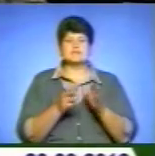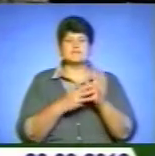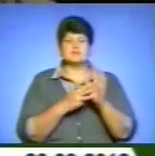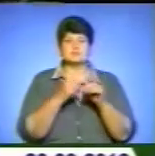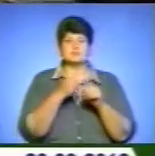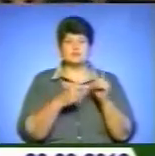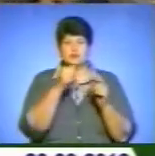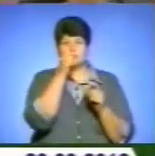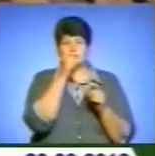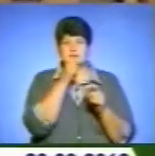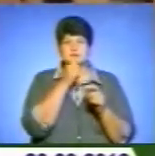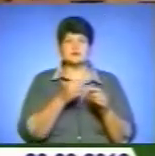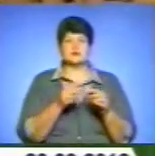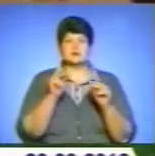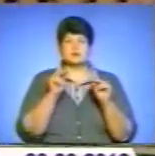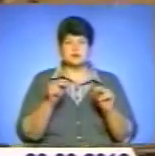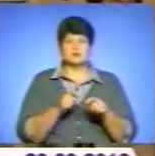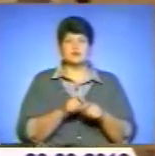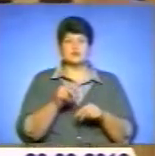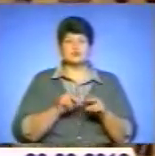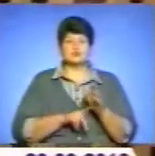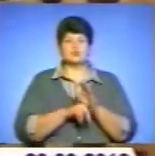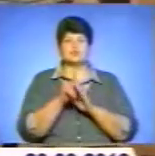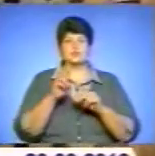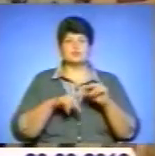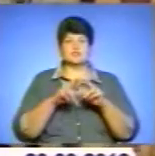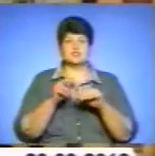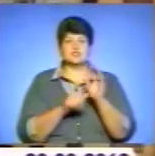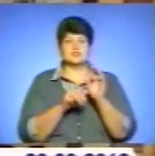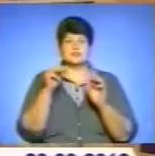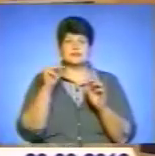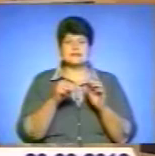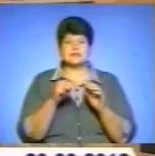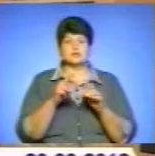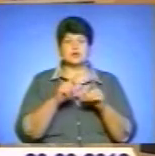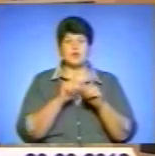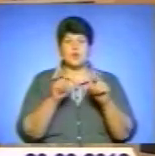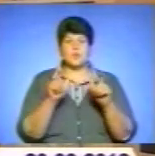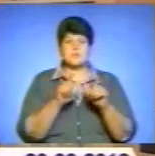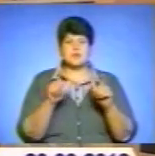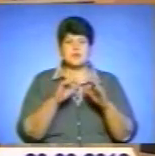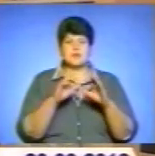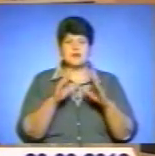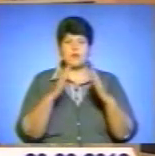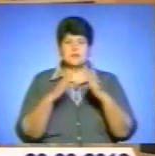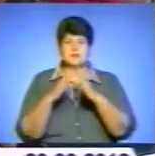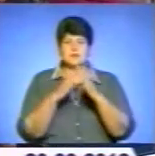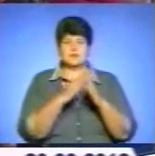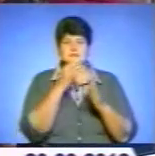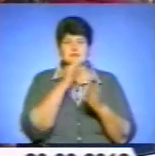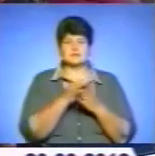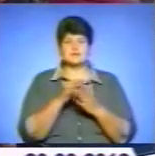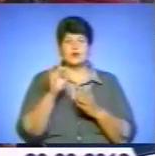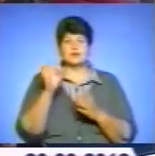року легально розпочато будівництво понад 60 тисяч об'єктів, наголосив голова Державної архітектуриної будівельної інспекції Олександр Рибак.